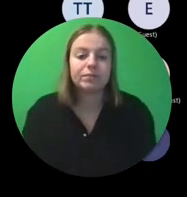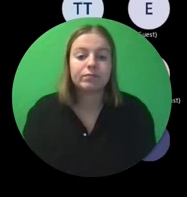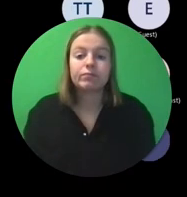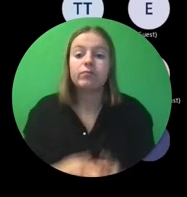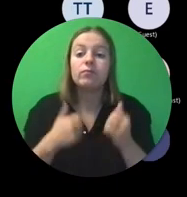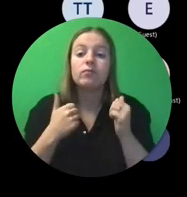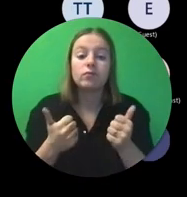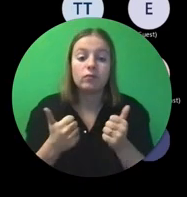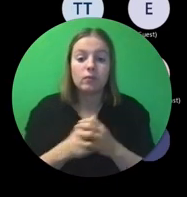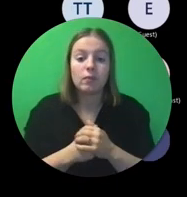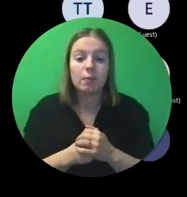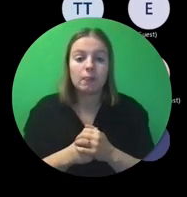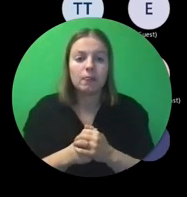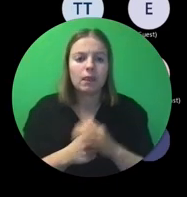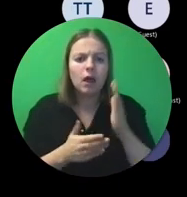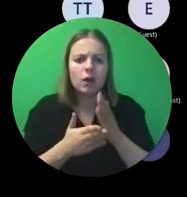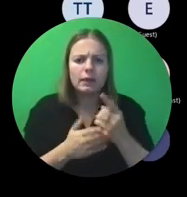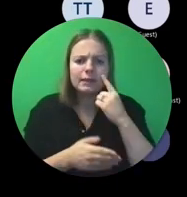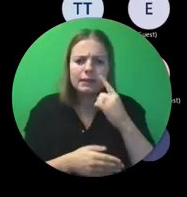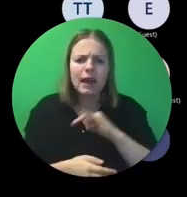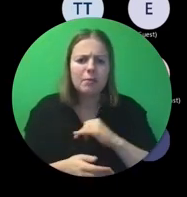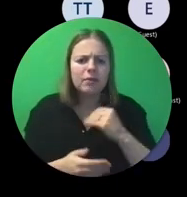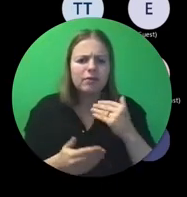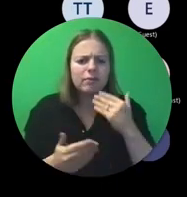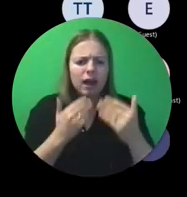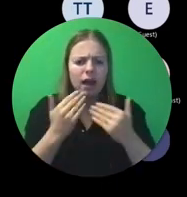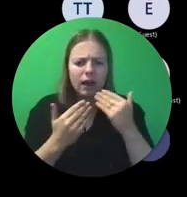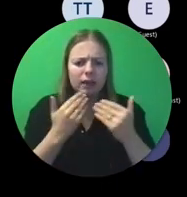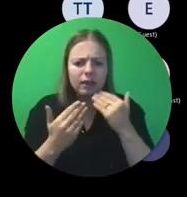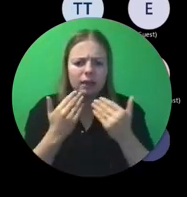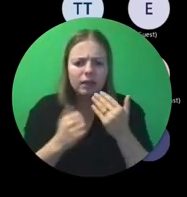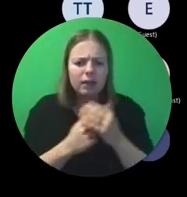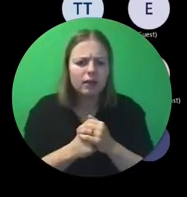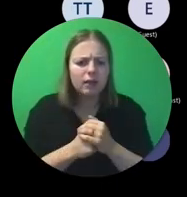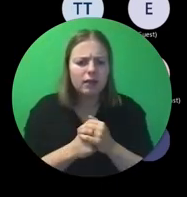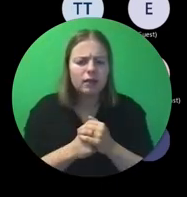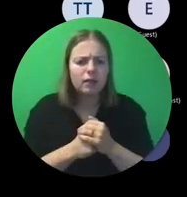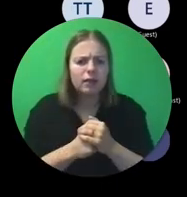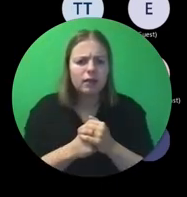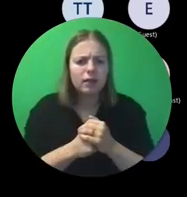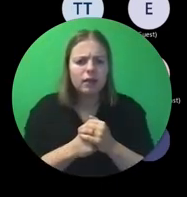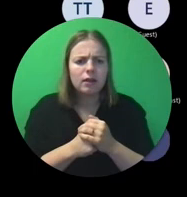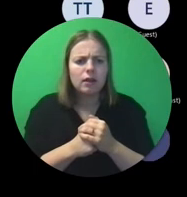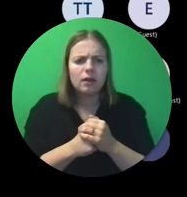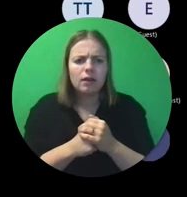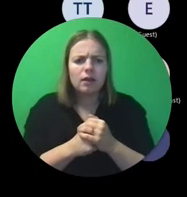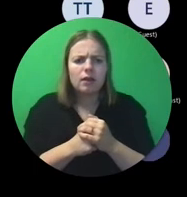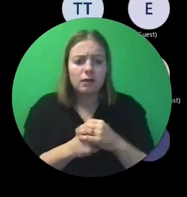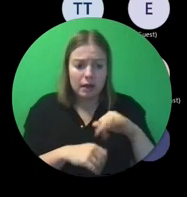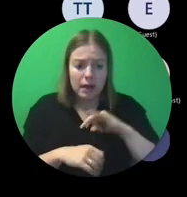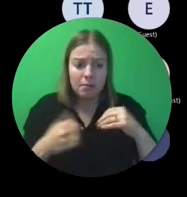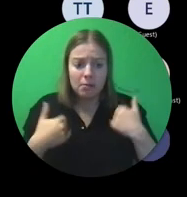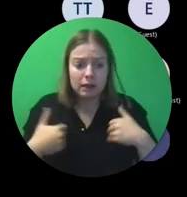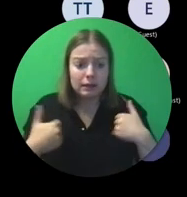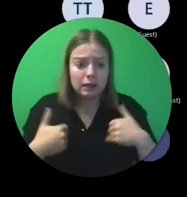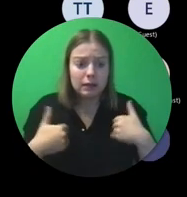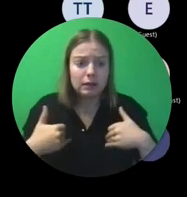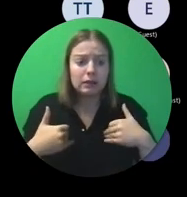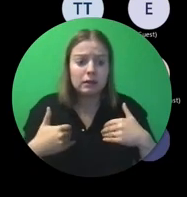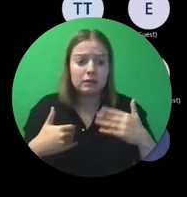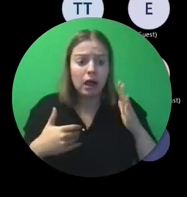Voilà. En ik heb al gezien dat er daar een vraag rond is. Kunnen we eens bekijken. Zijn er mensen die met